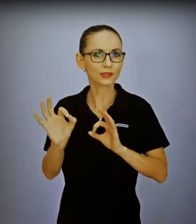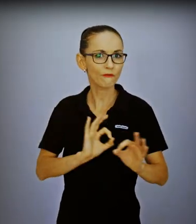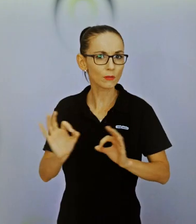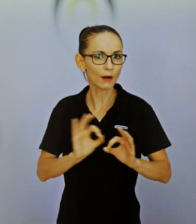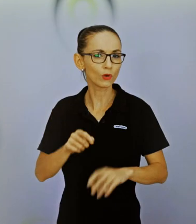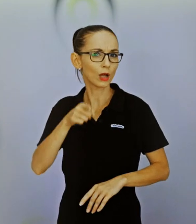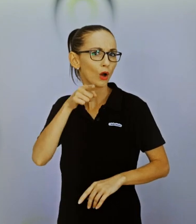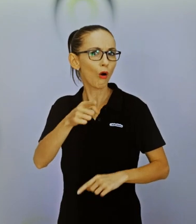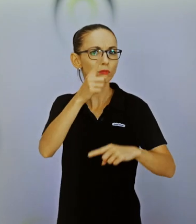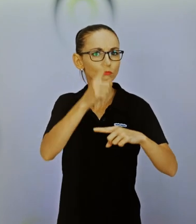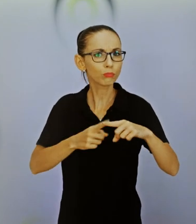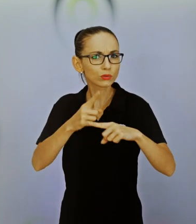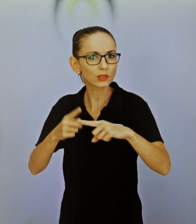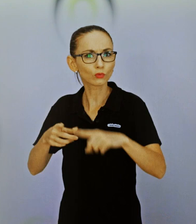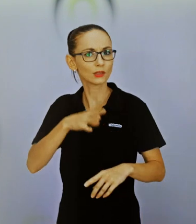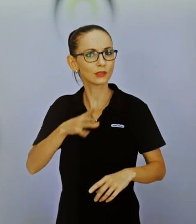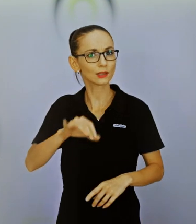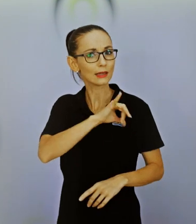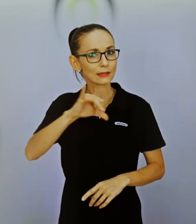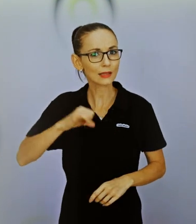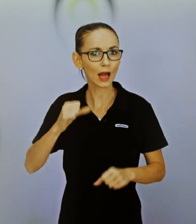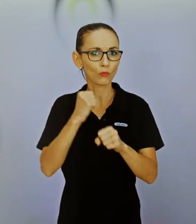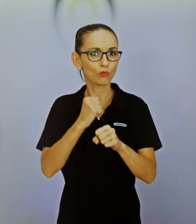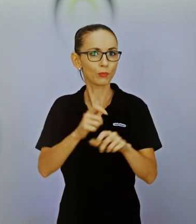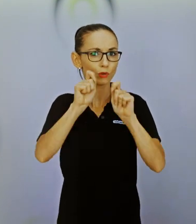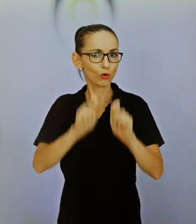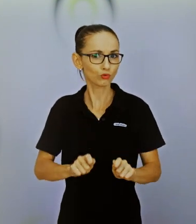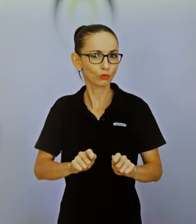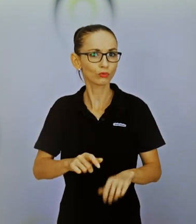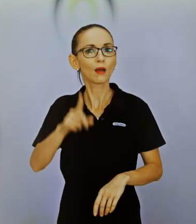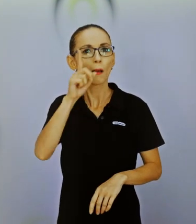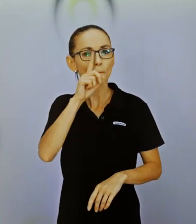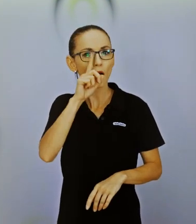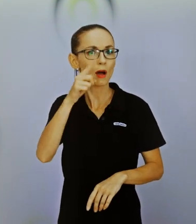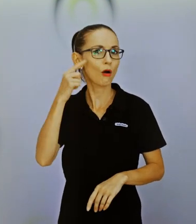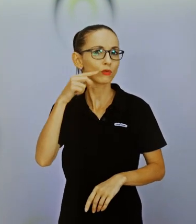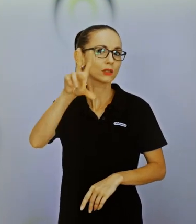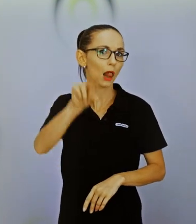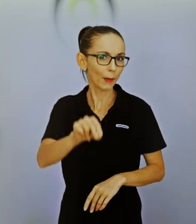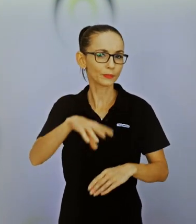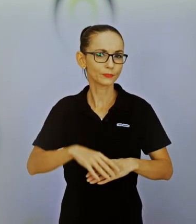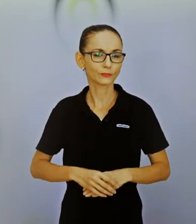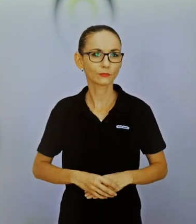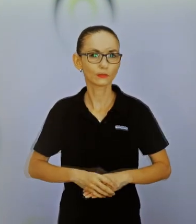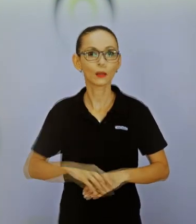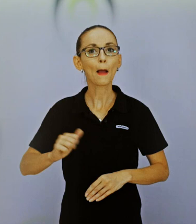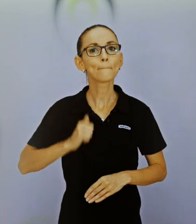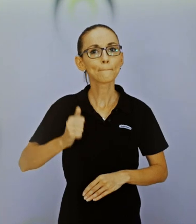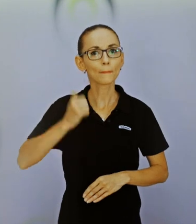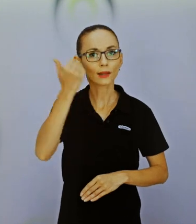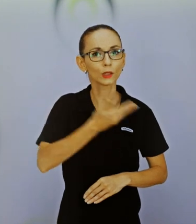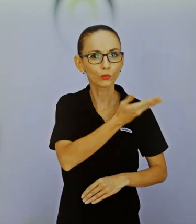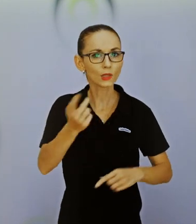A skutočne tam som vnímala to, že tí ľudia nemali nikdy možnosť sa sami rozhodovať. O všetkom rozhodovali rodičia